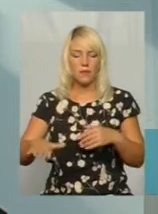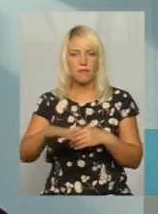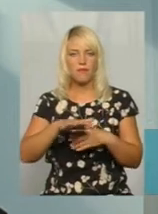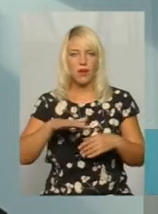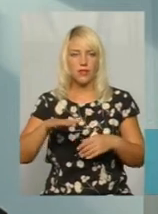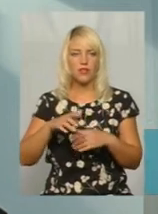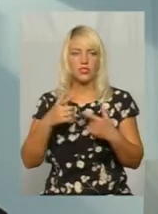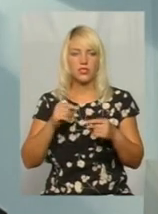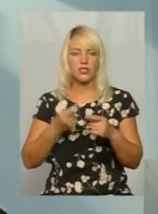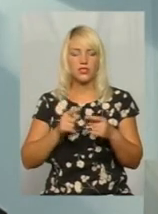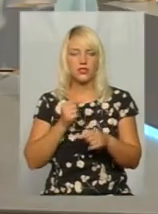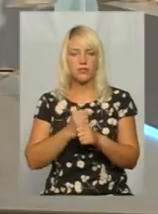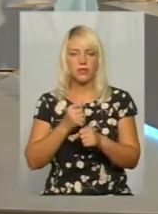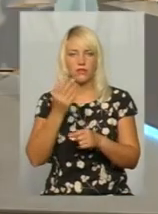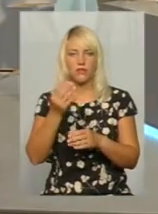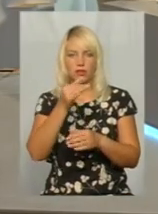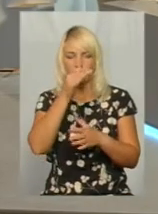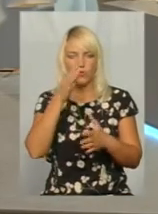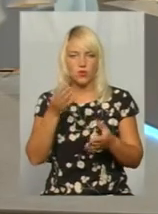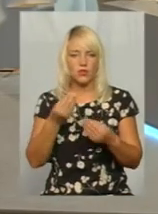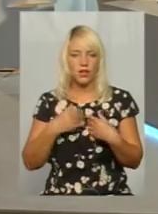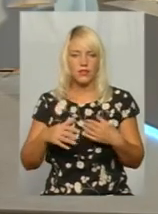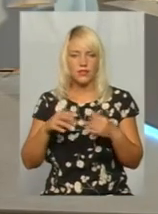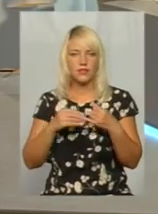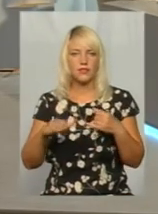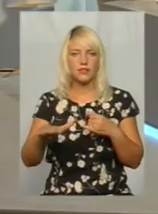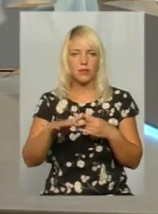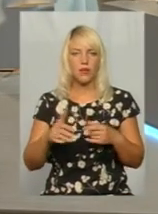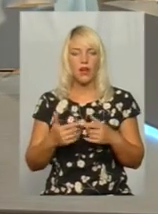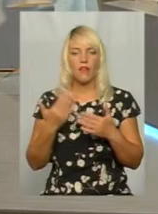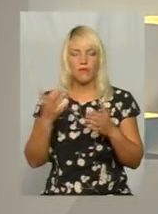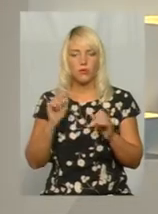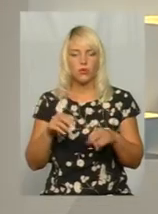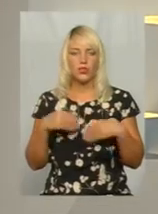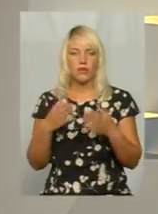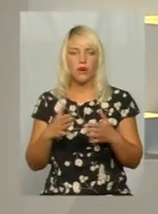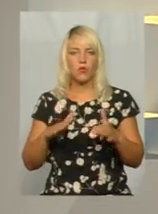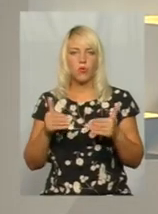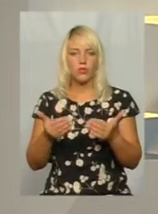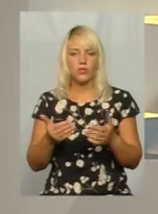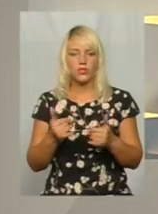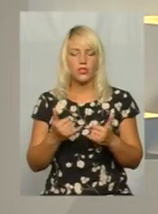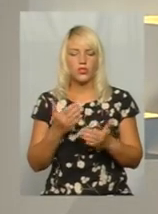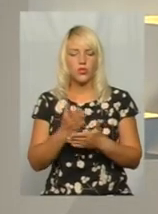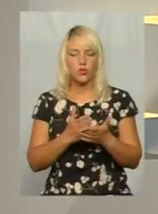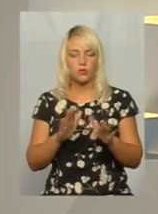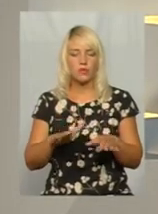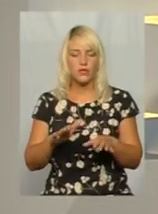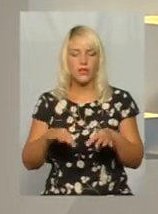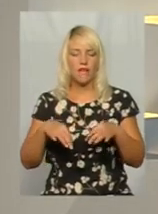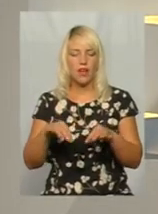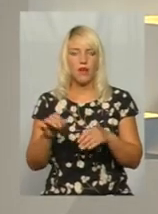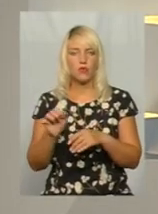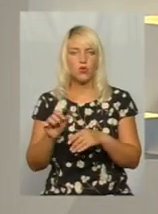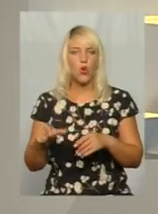вони не можуть. Скажіть, ви будете надавати пропозиції службі місцевих автодоріг після того, як до вас надійдуть,